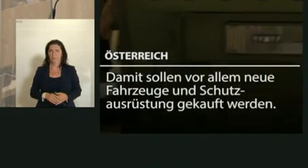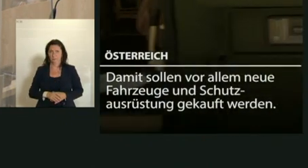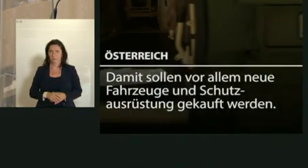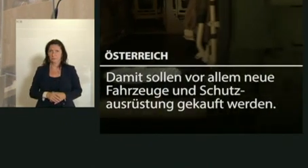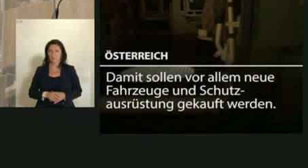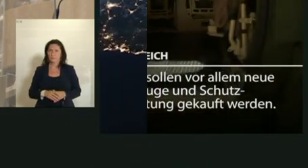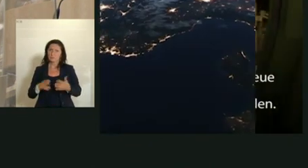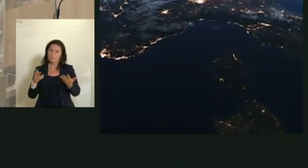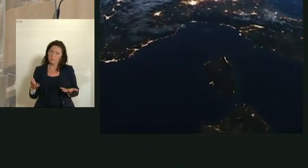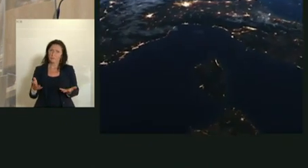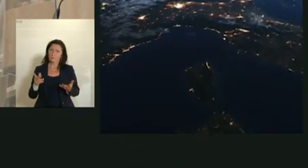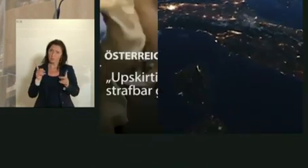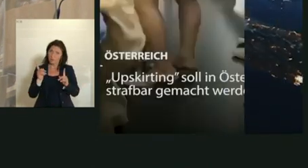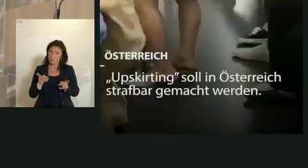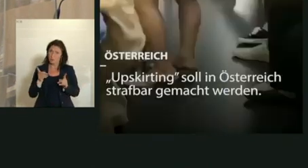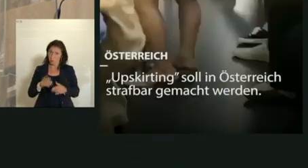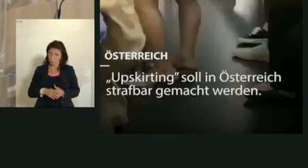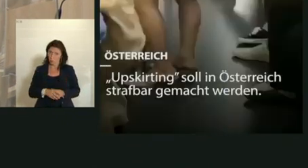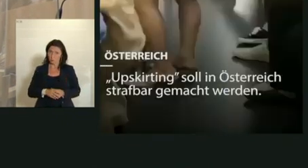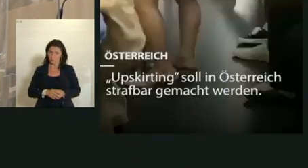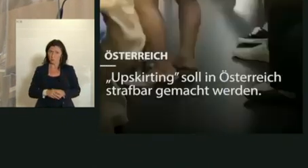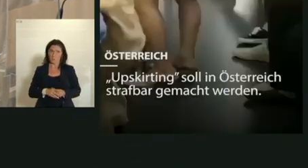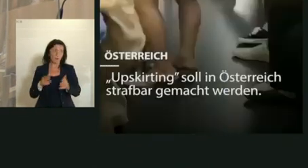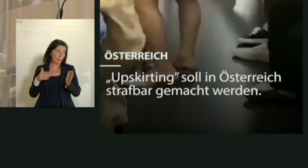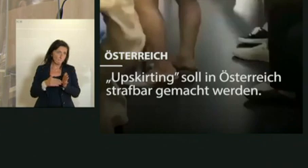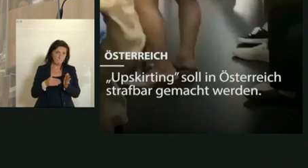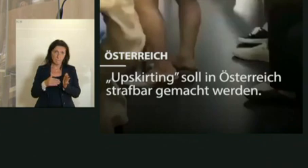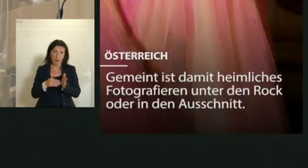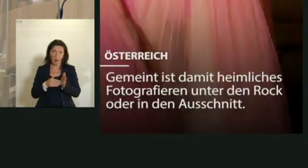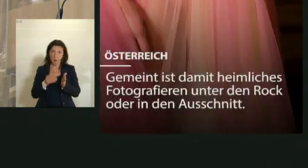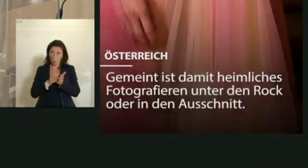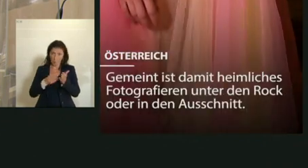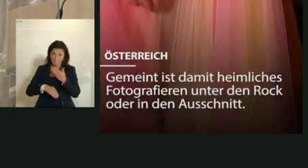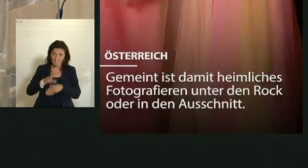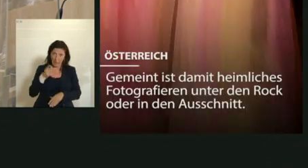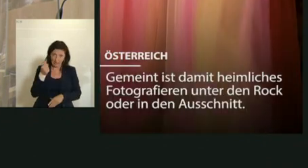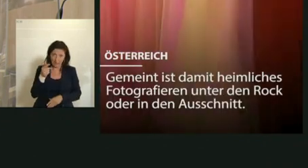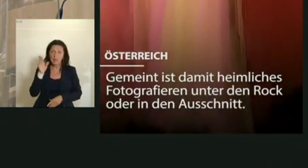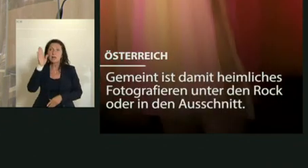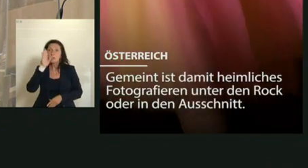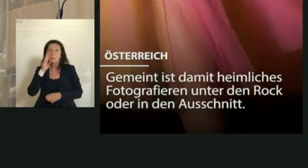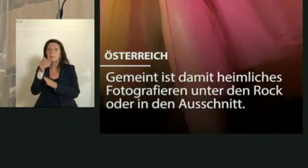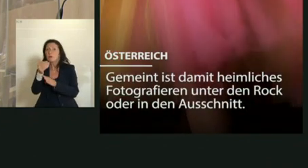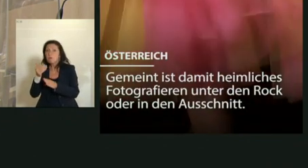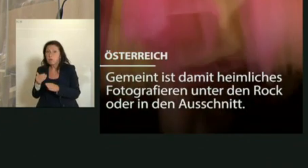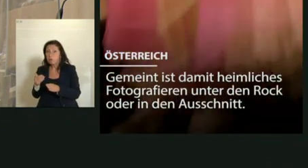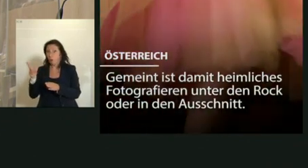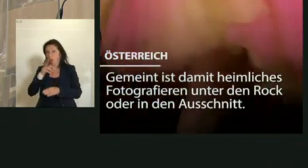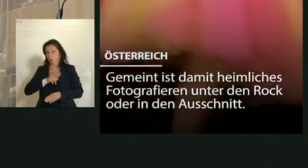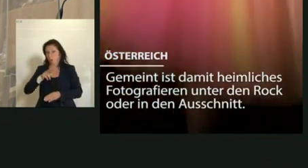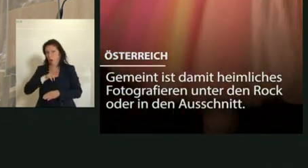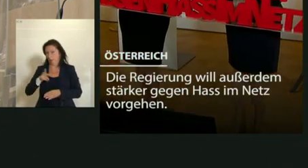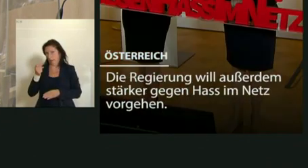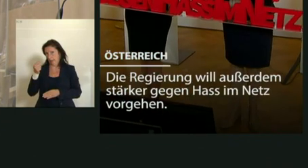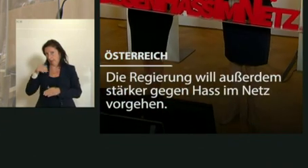wenn wir hier zusätzliche Geldmittel brauchen, bitte stellen Sie die Zeit gerecht zur Seite. Auf der